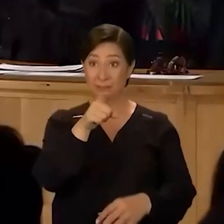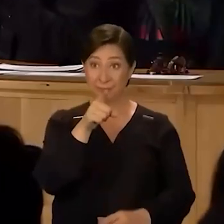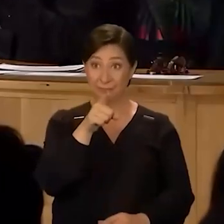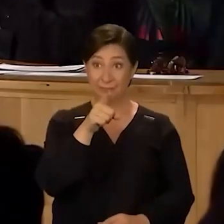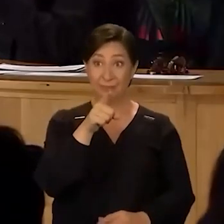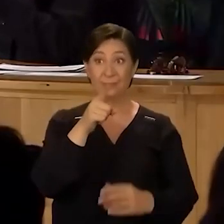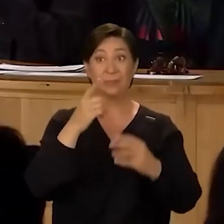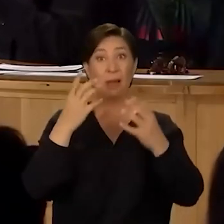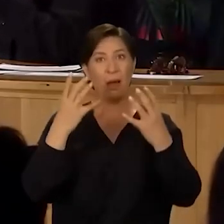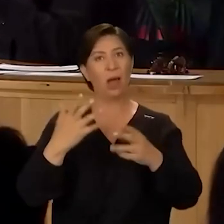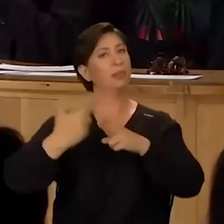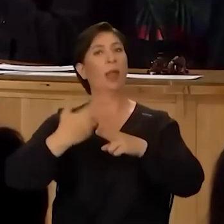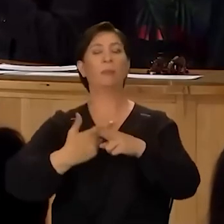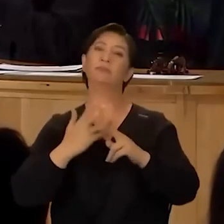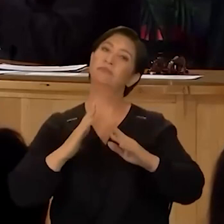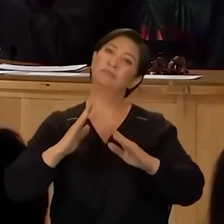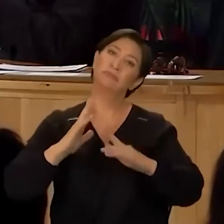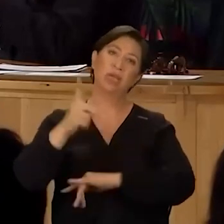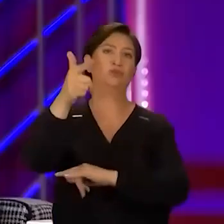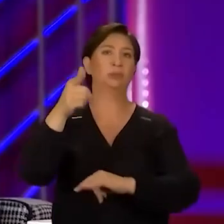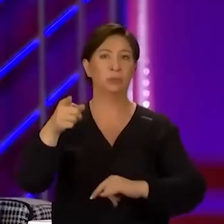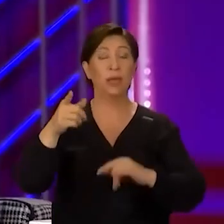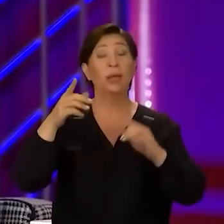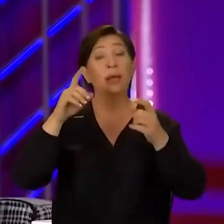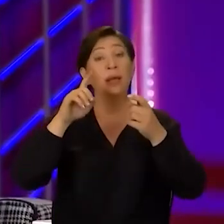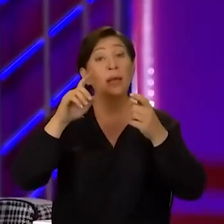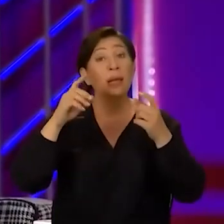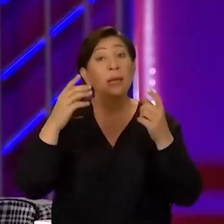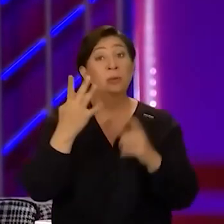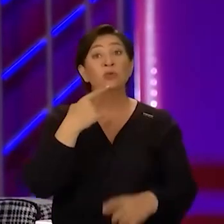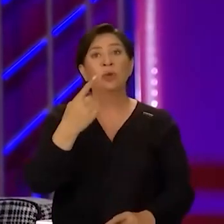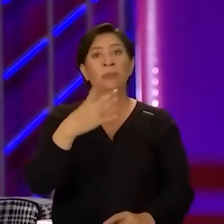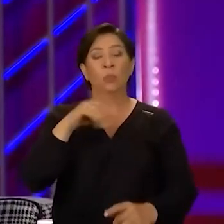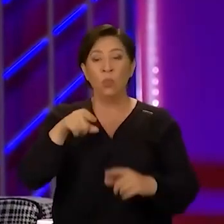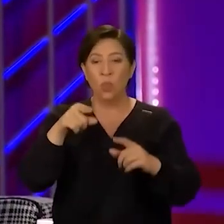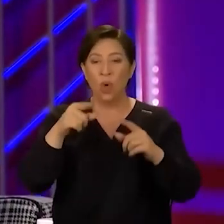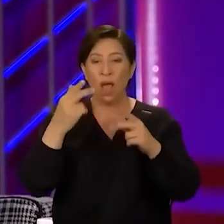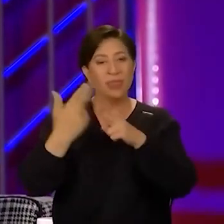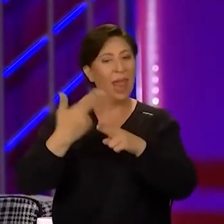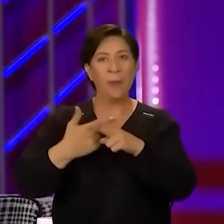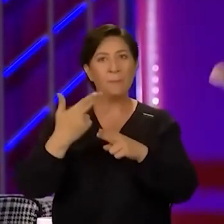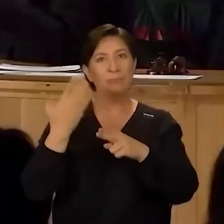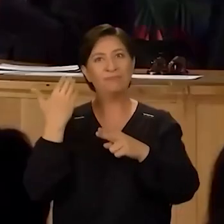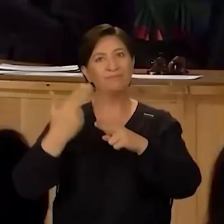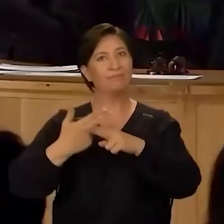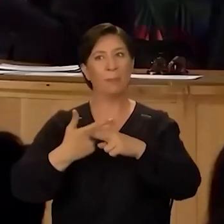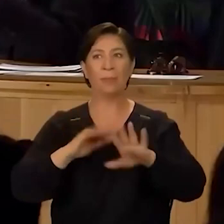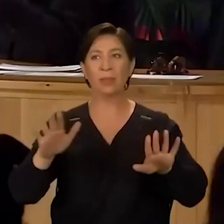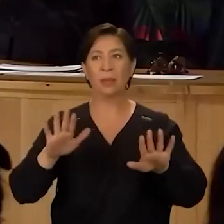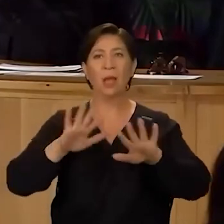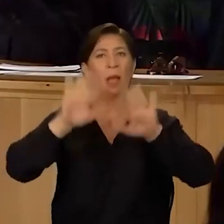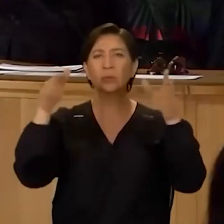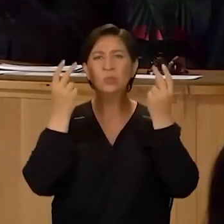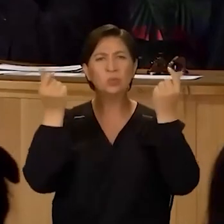ağır deneyimden geçtin ve şunu söylemek istiyorum sana, bu geçirdiğin deneyimi herkes unuttu.